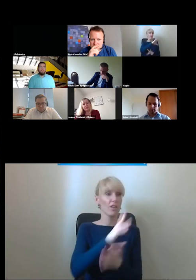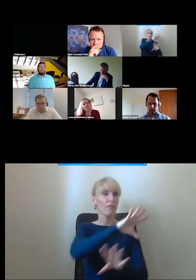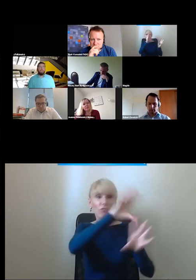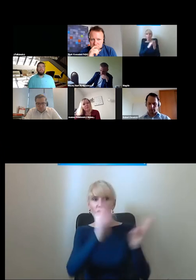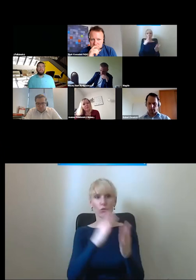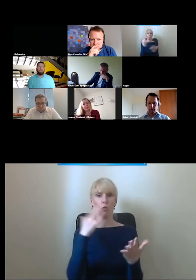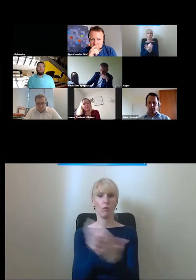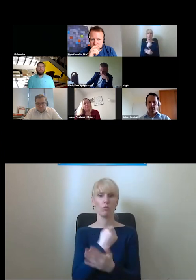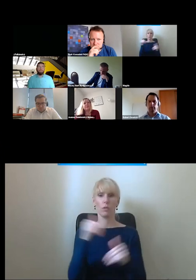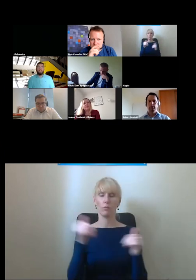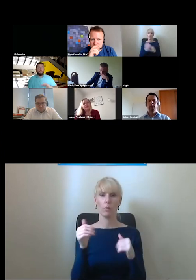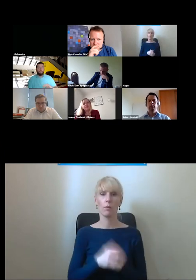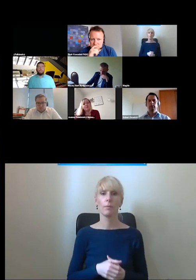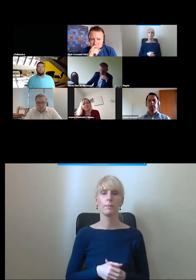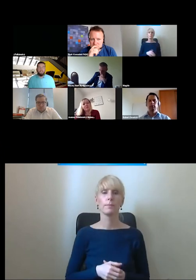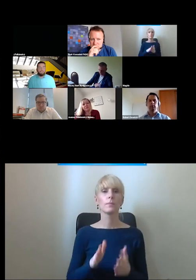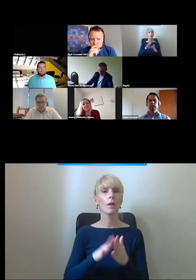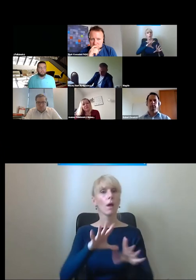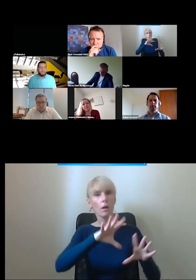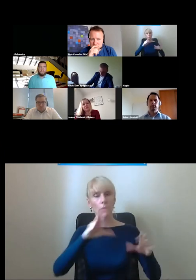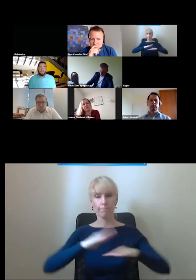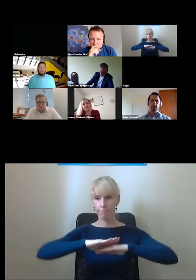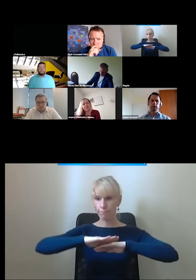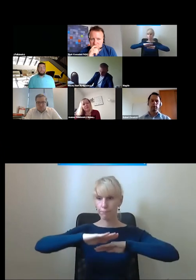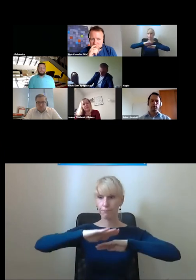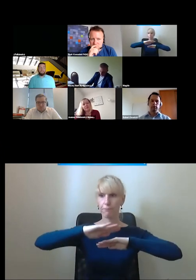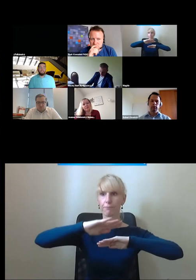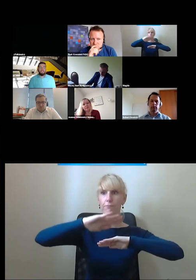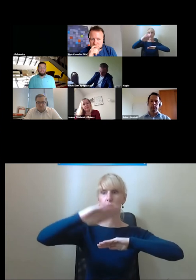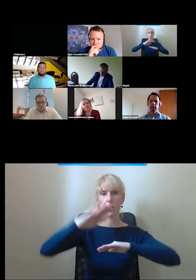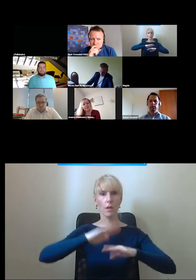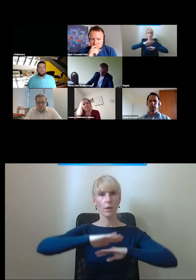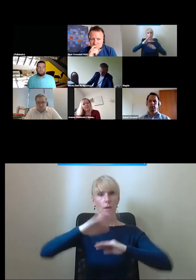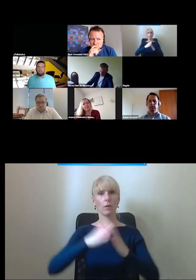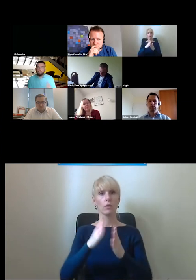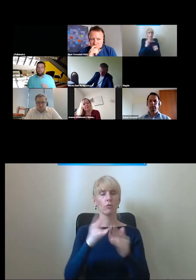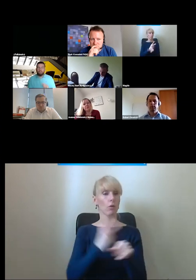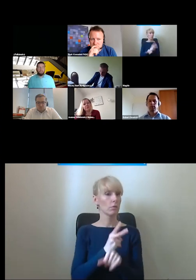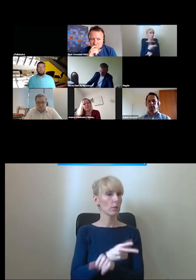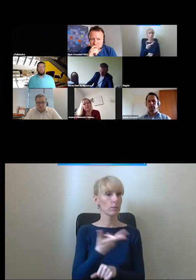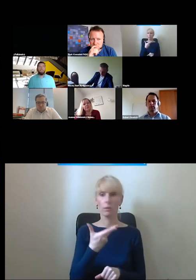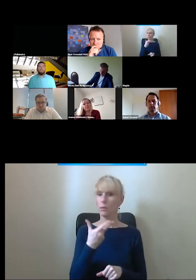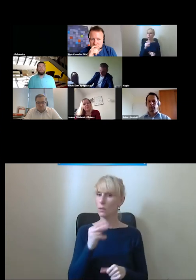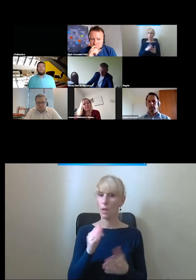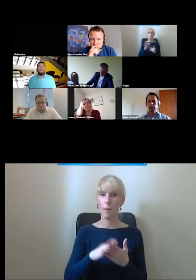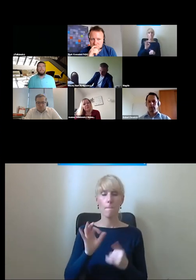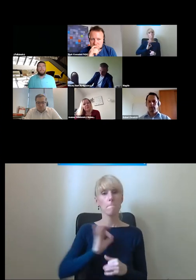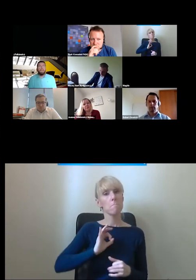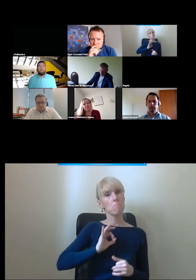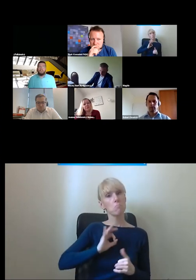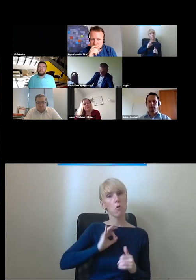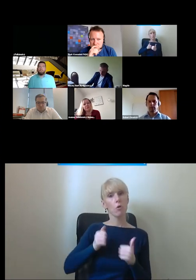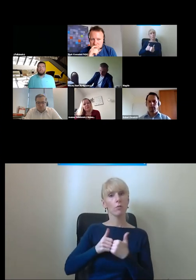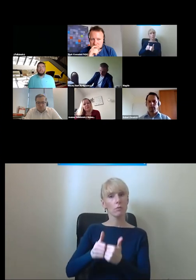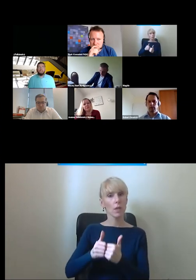schody ruchome jak i również te platformy te chodniki ruchome one nie stwarzają żadnej dostępności wręcz odwrotnie moim skromnym zdaniem